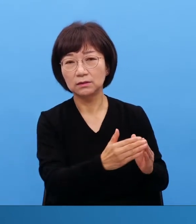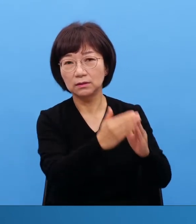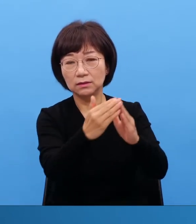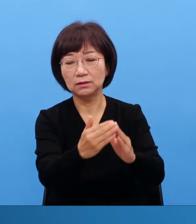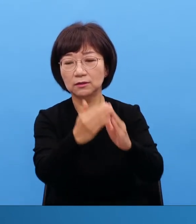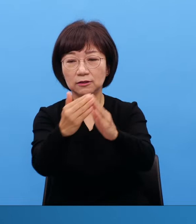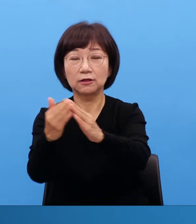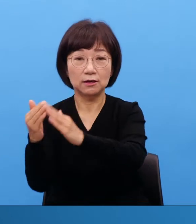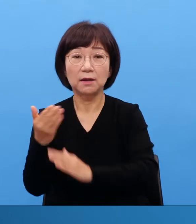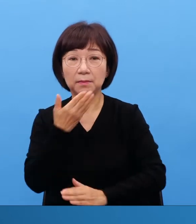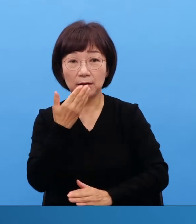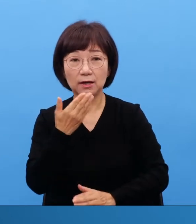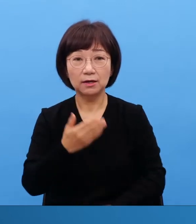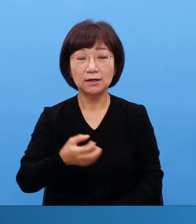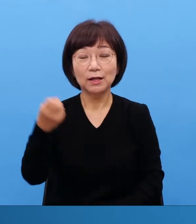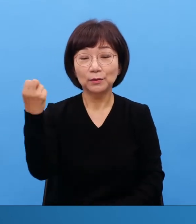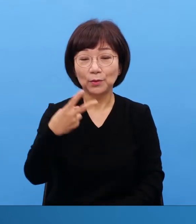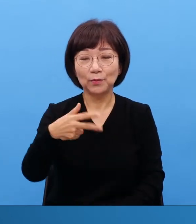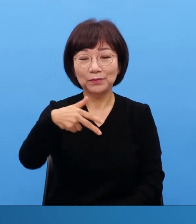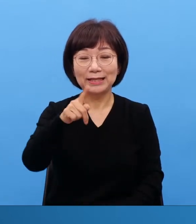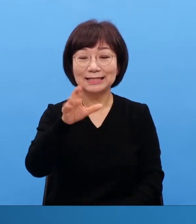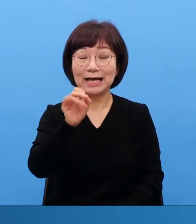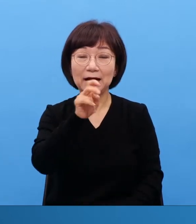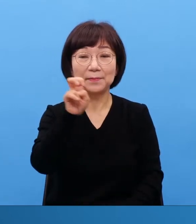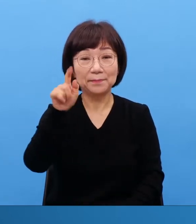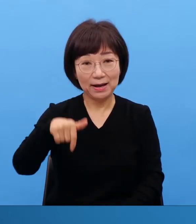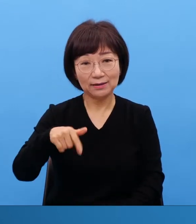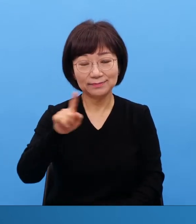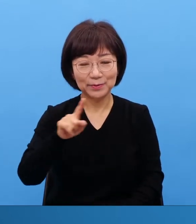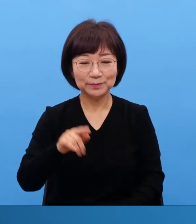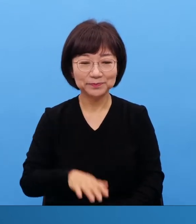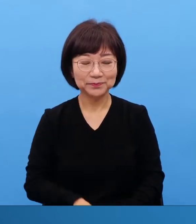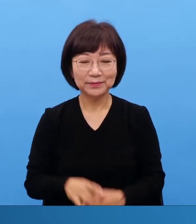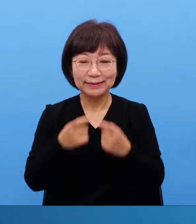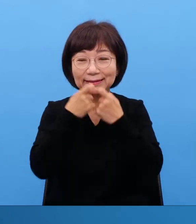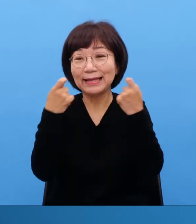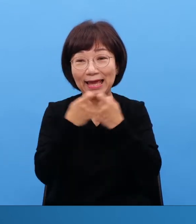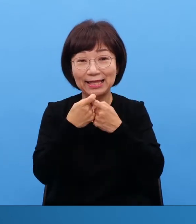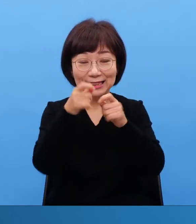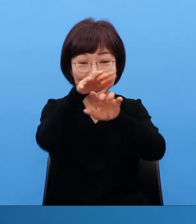장막 장막은 사는 집들이 장막이기도 합니다